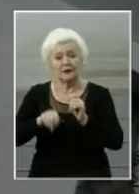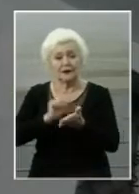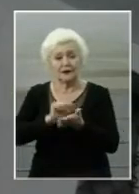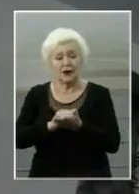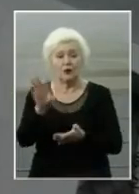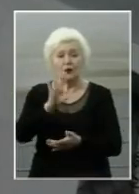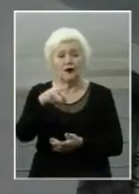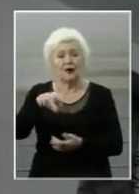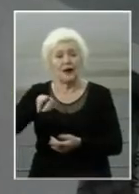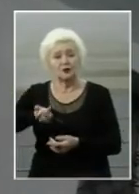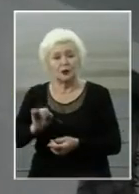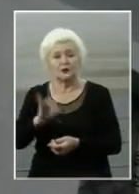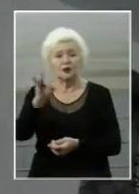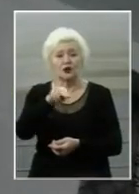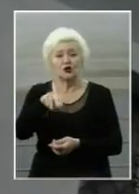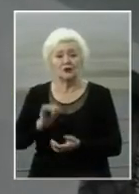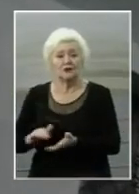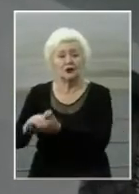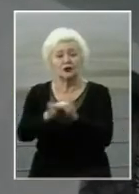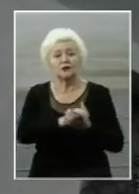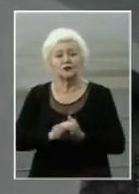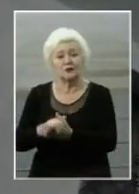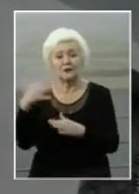Ольга Ляшенка, Ігір Печенко, Суспільний Херсон.